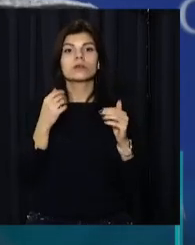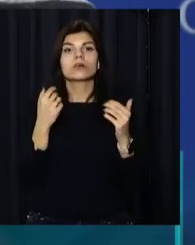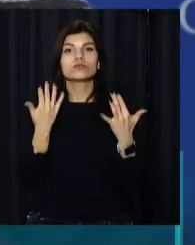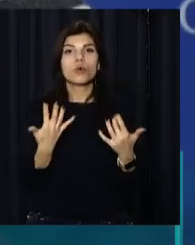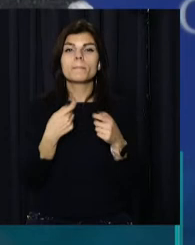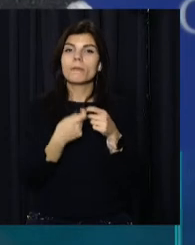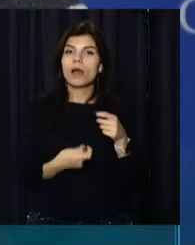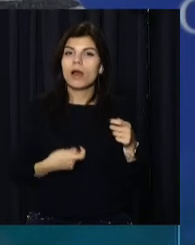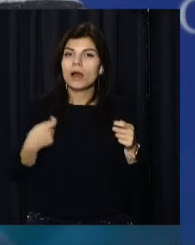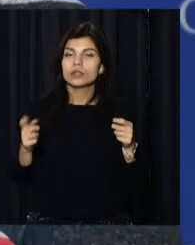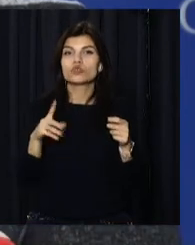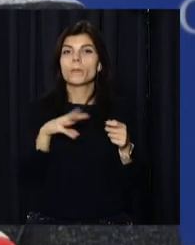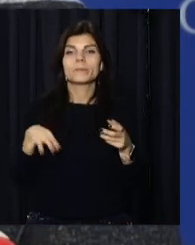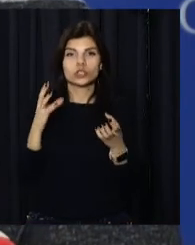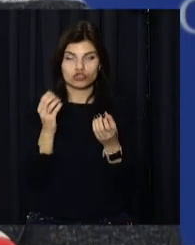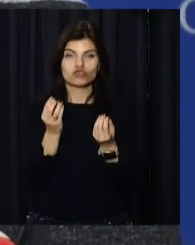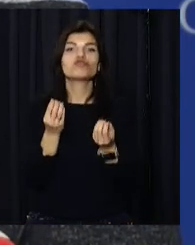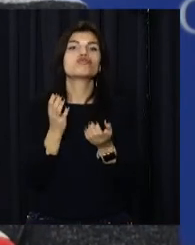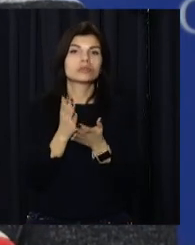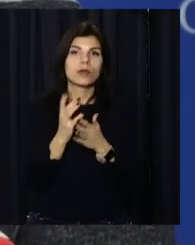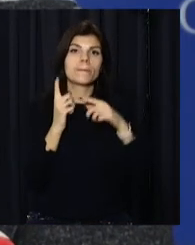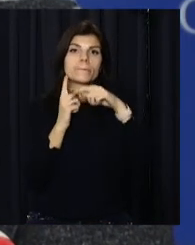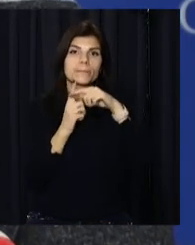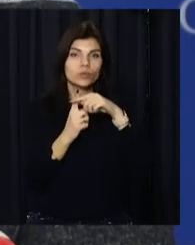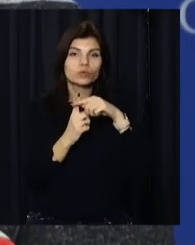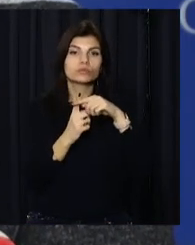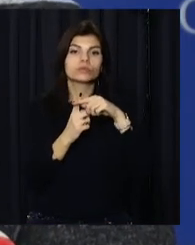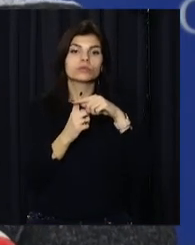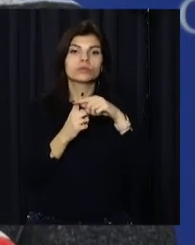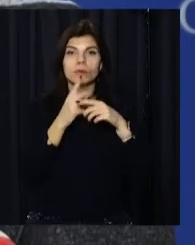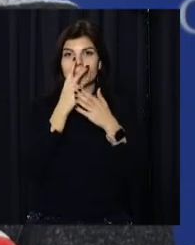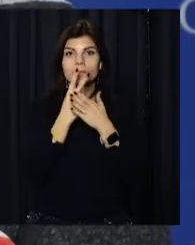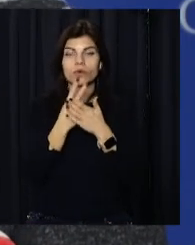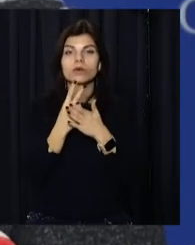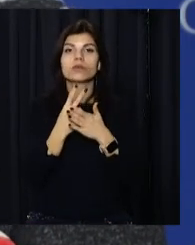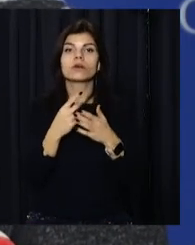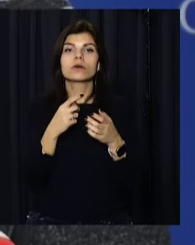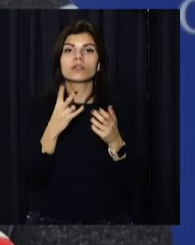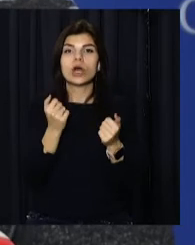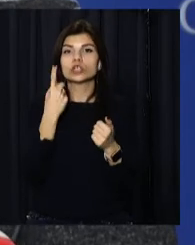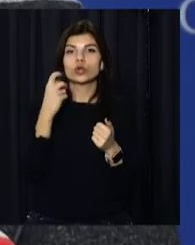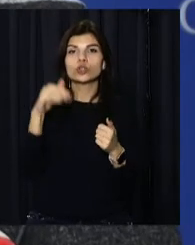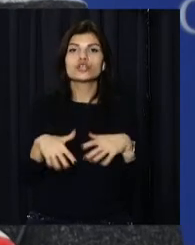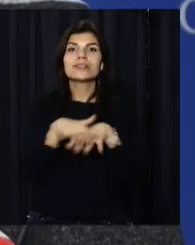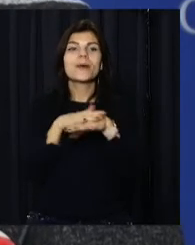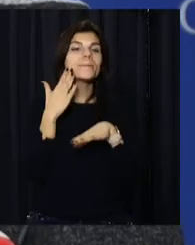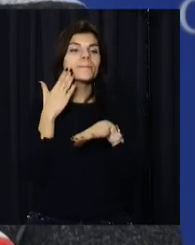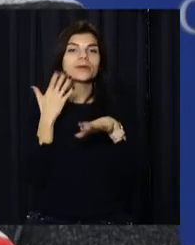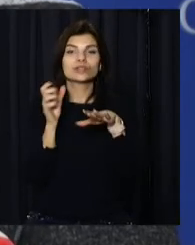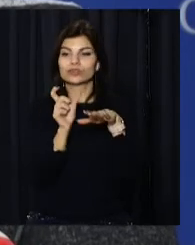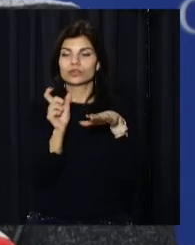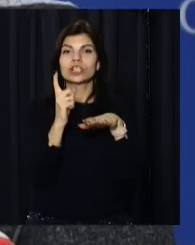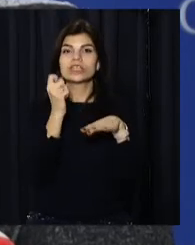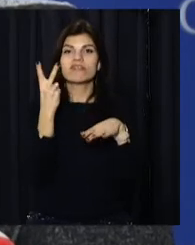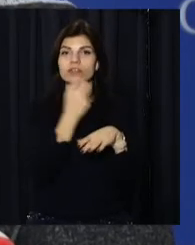повільні, що ми ще маємо плюс у показнику захворюваності на 100 тисяч населення за попередні